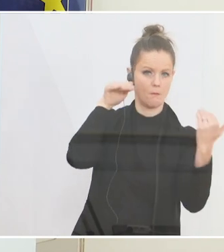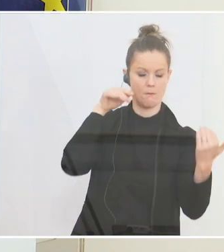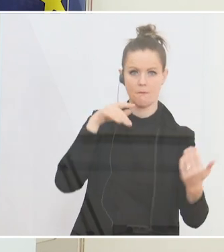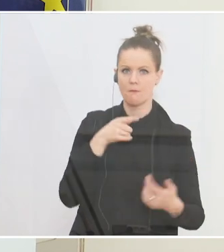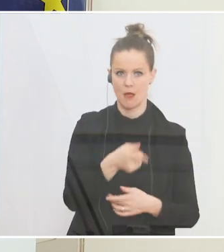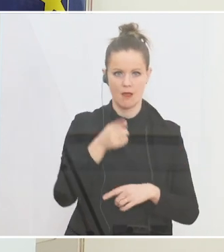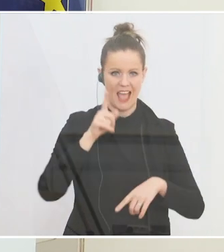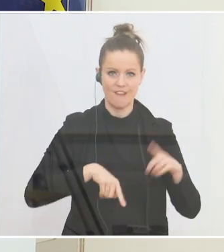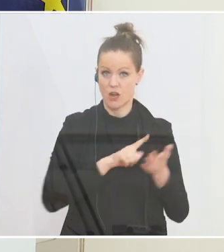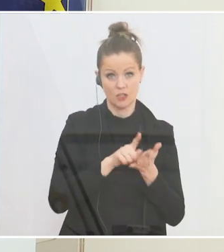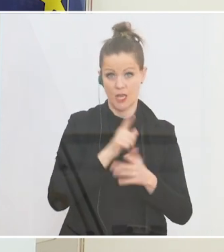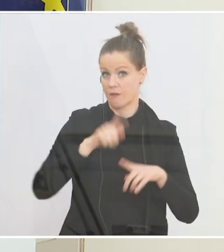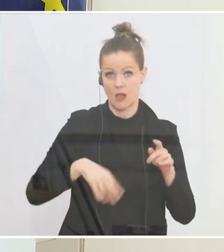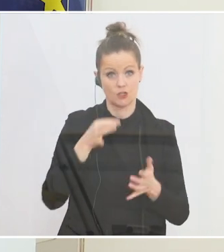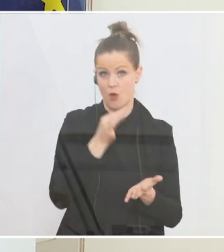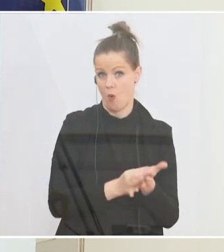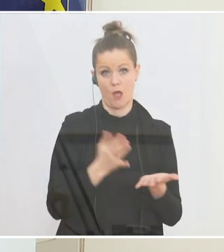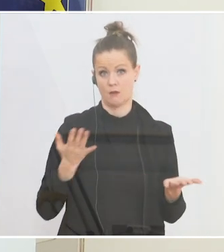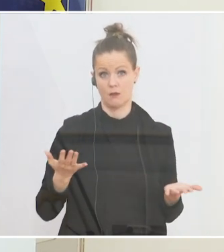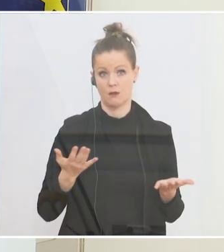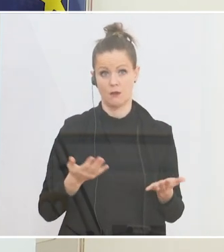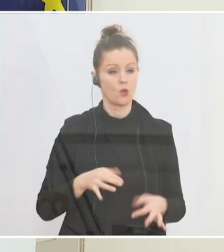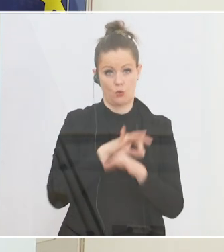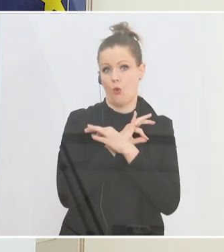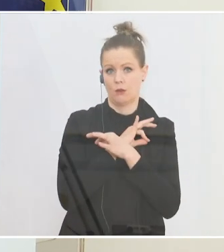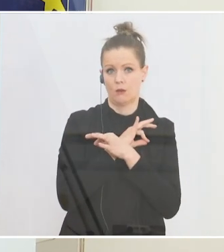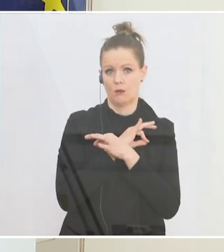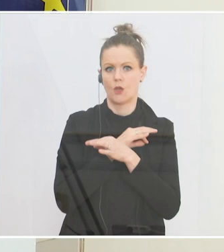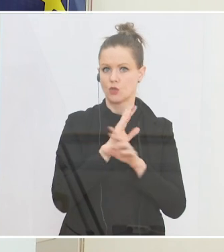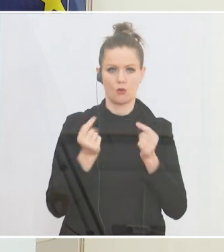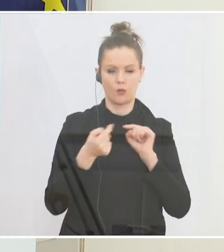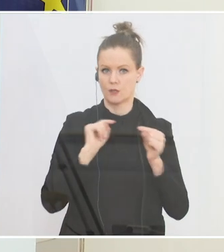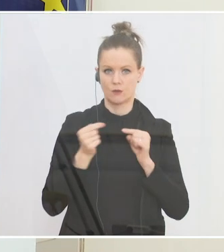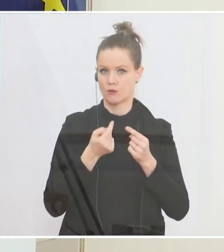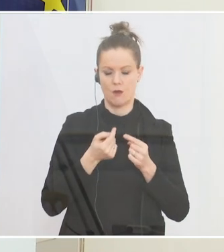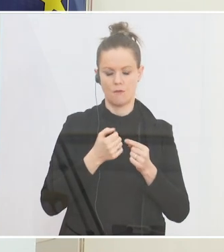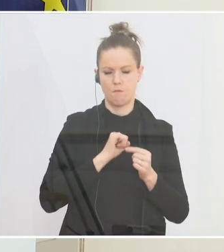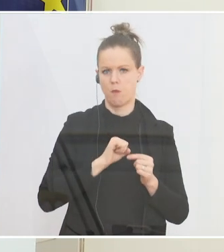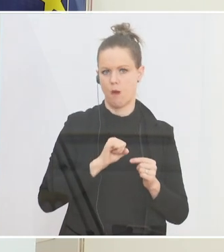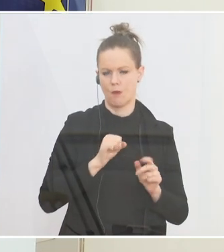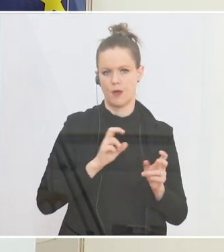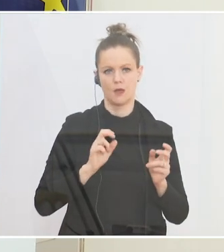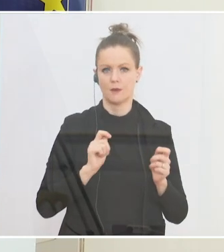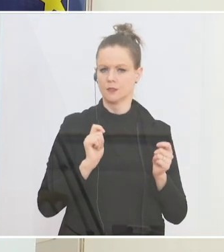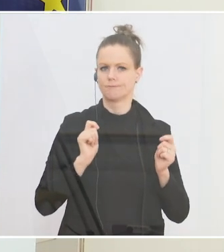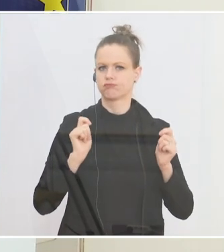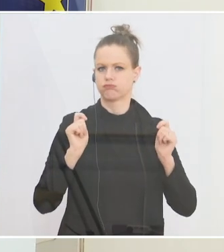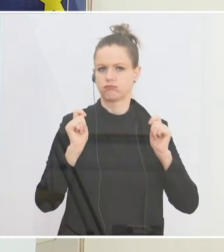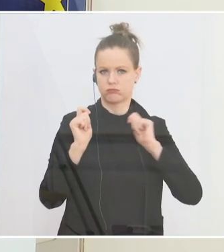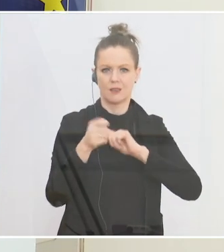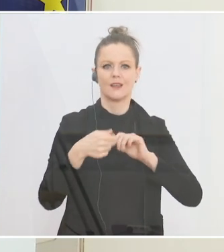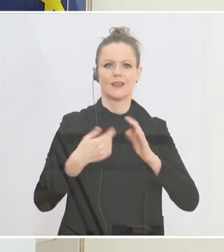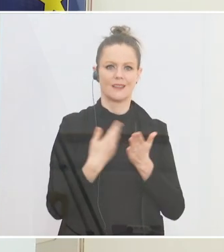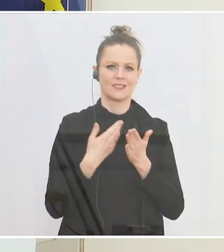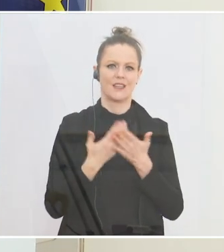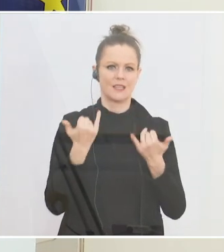alles Dinge, dramatische Unfälle, die diese Diskussion dann letztendlich beschleunigt haben und jetzt auch dann in diesem Gesetzespaket